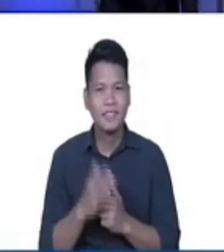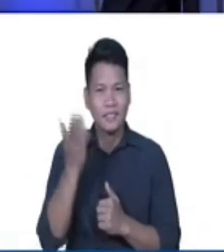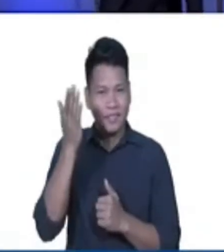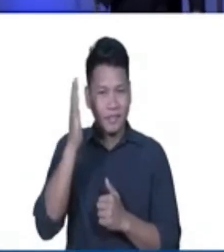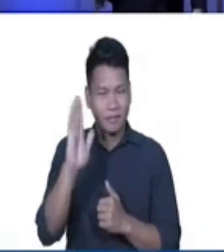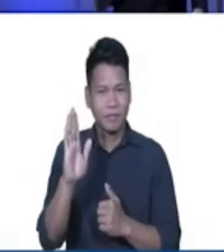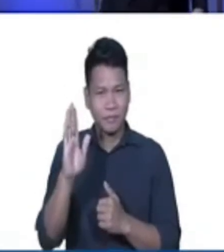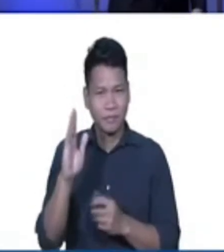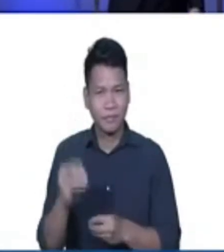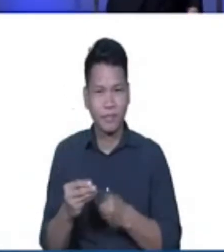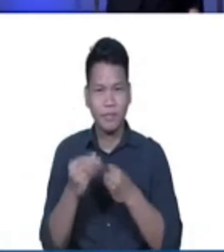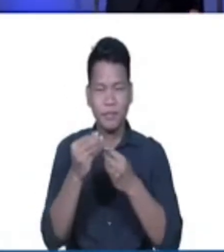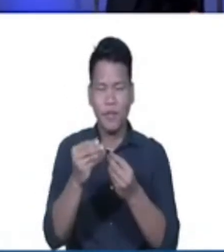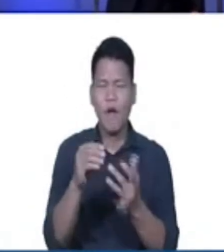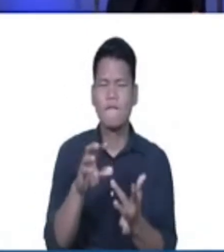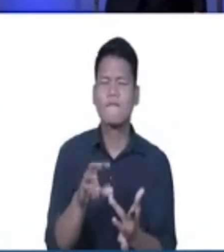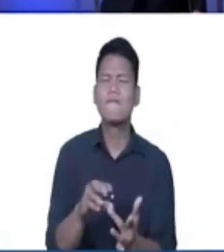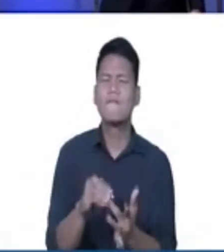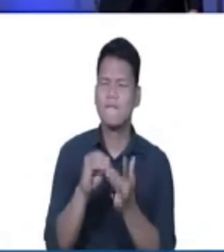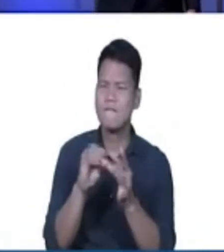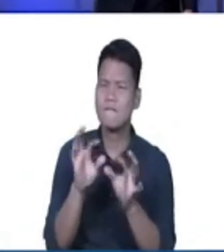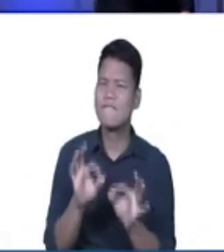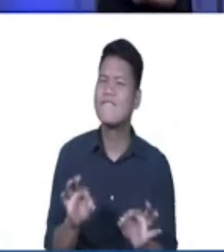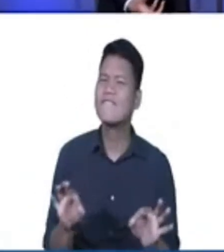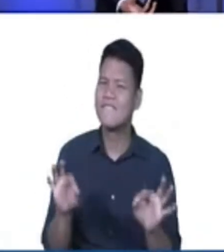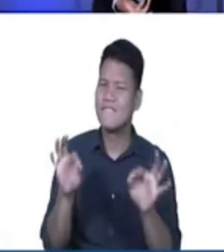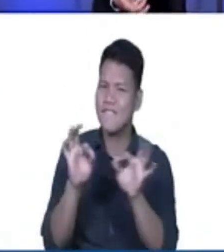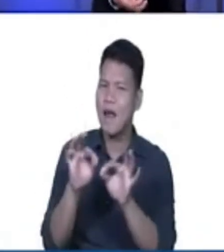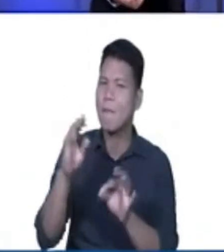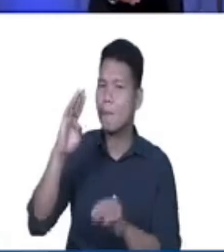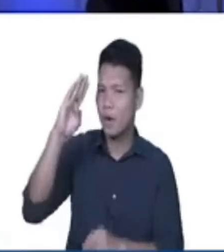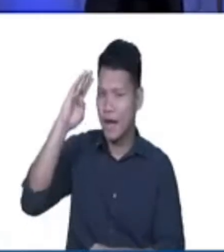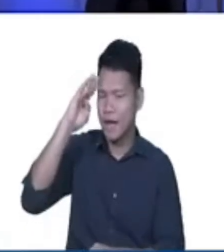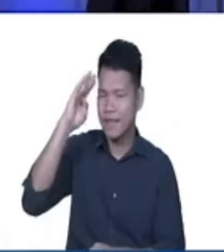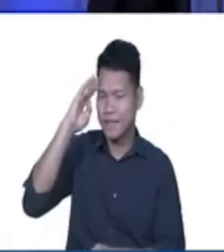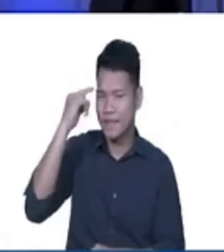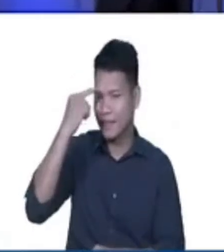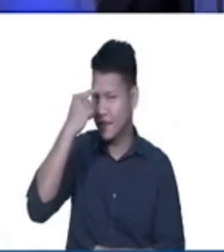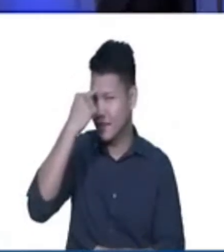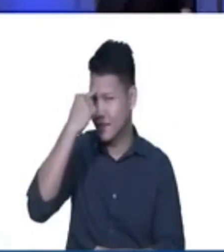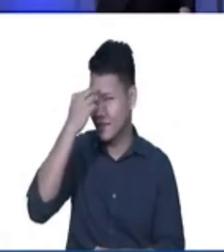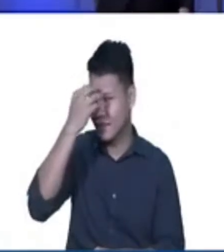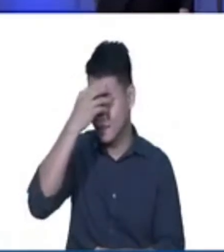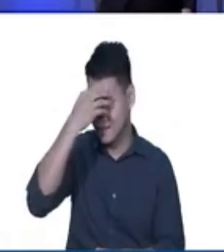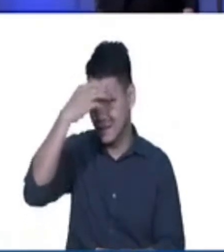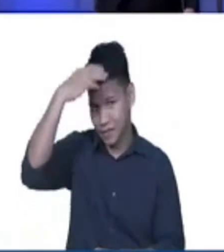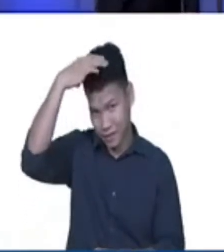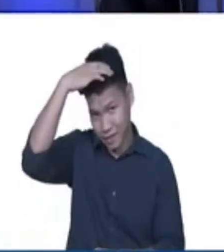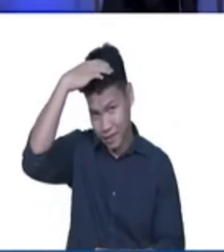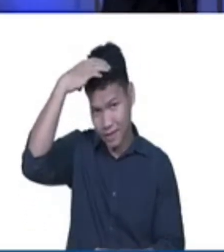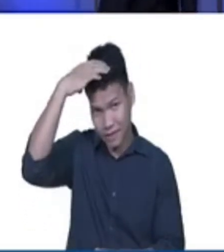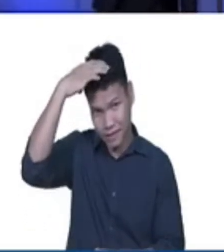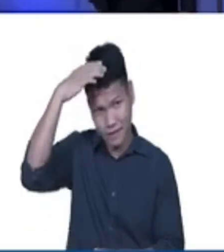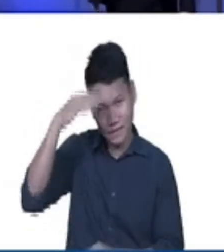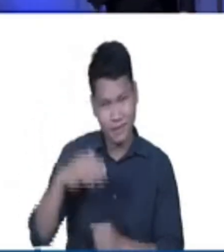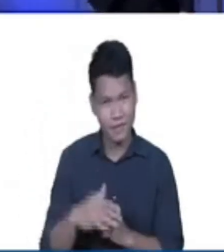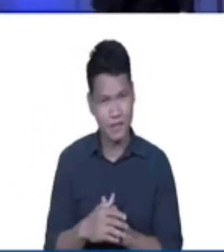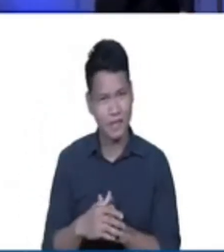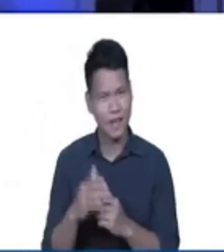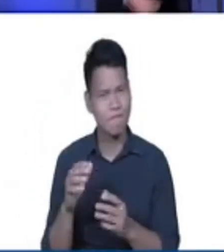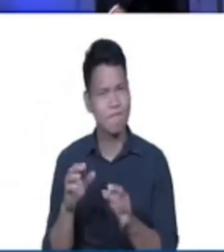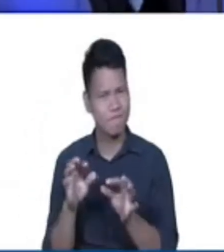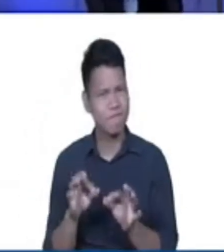sa atin ng espesyal na utak. Binigyan po tayo ng espesyal na